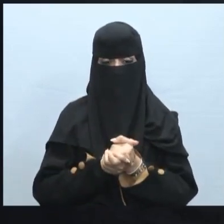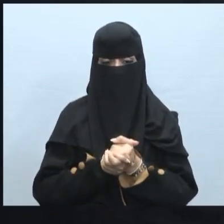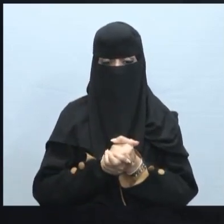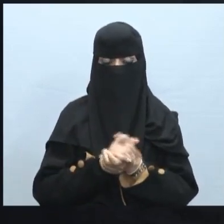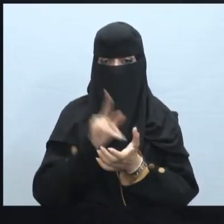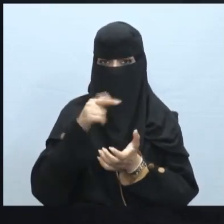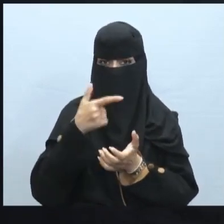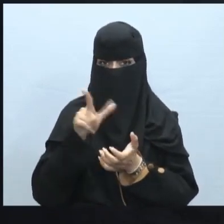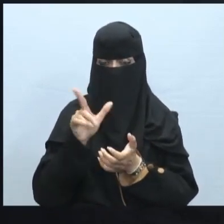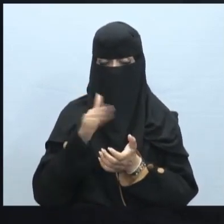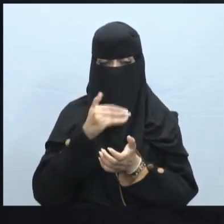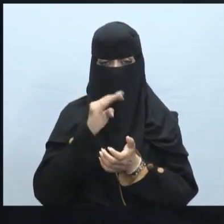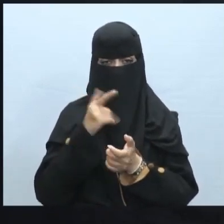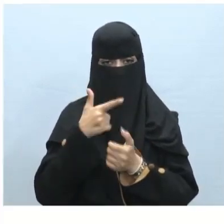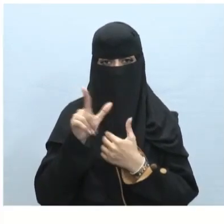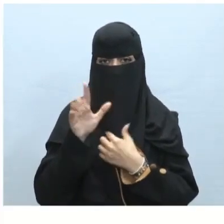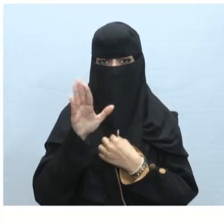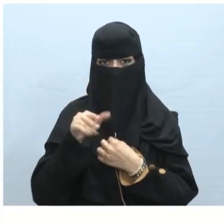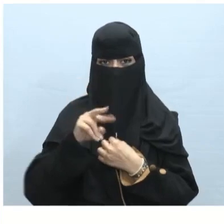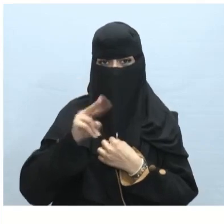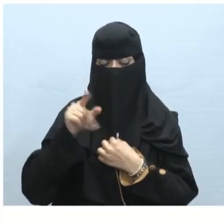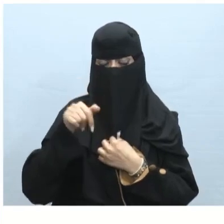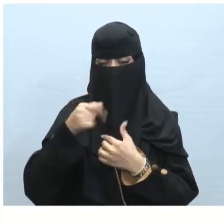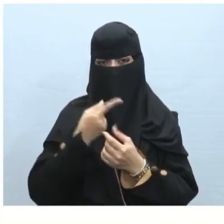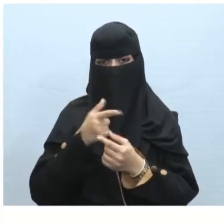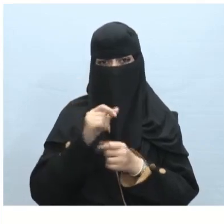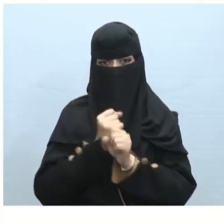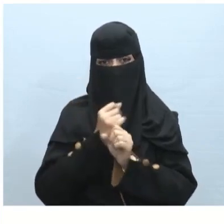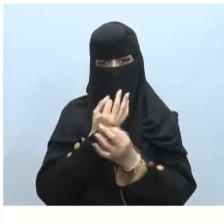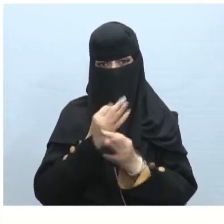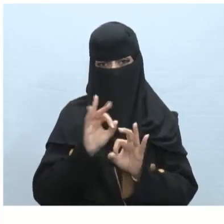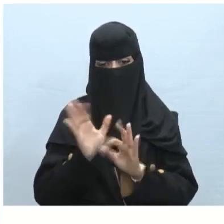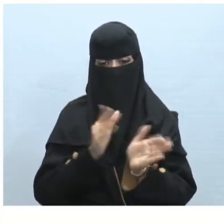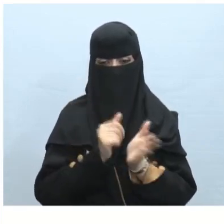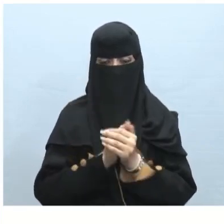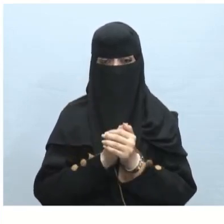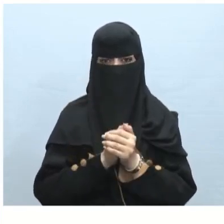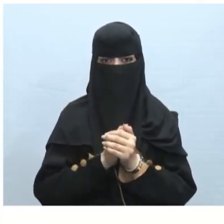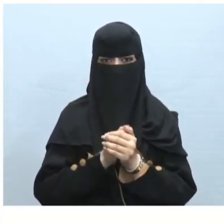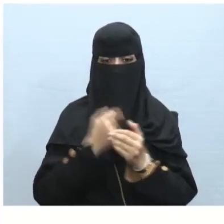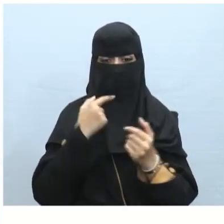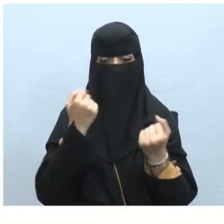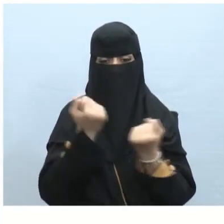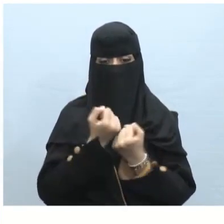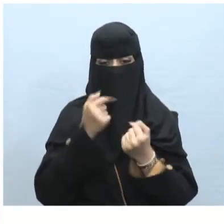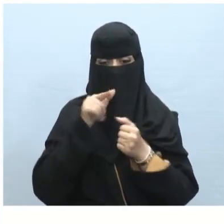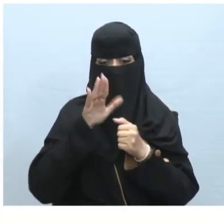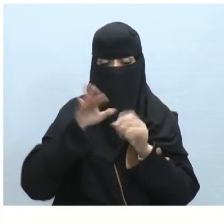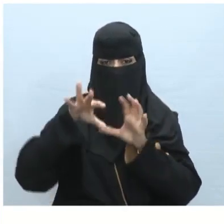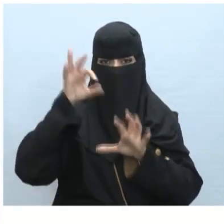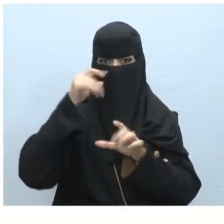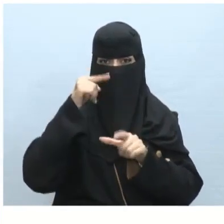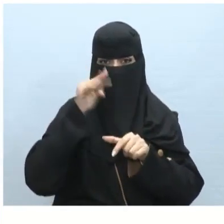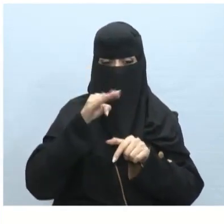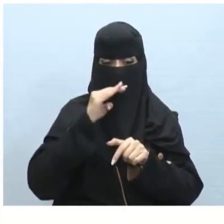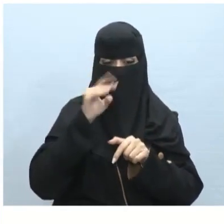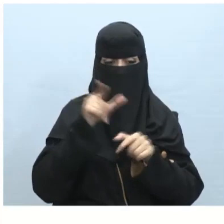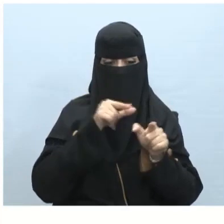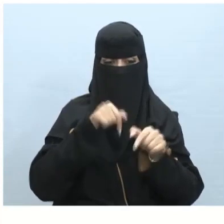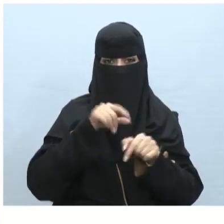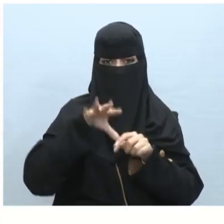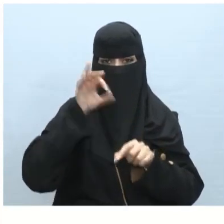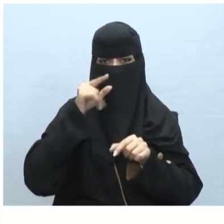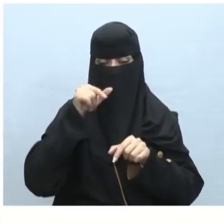أحسنت الإجابة الصحيحة بالضغط على إيقونة تطبيق على الكل تدريب الثاني كان أختر الإجابة